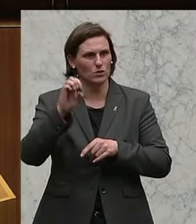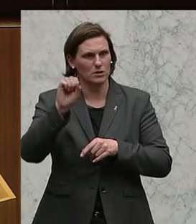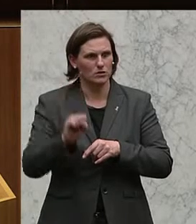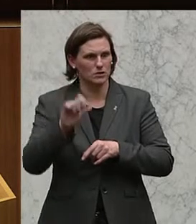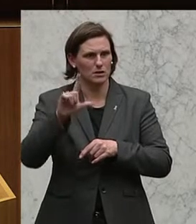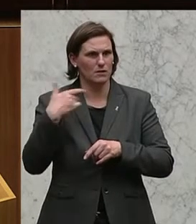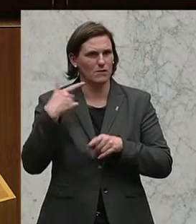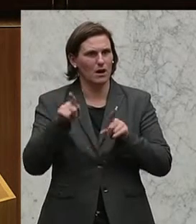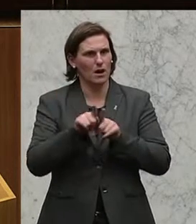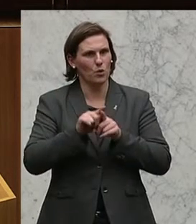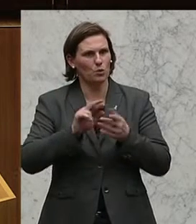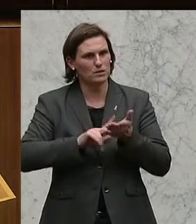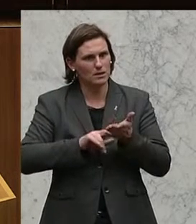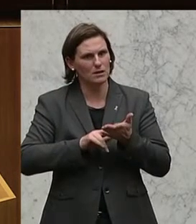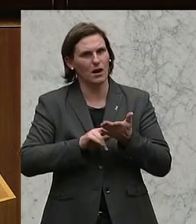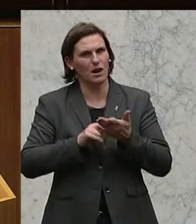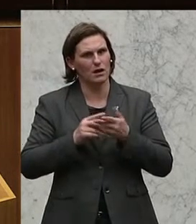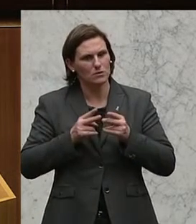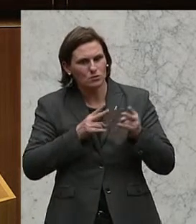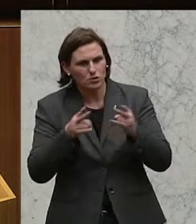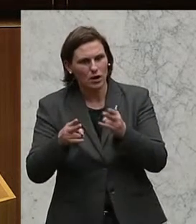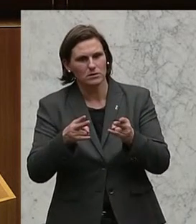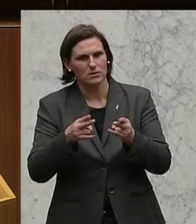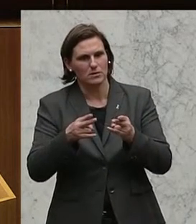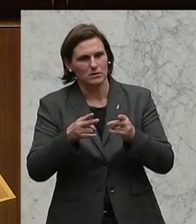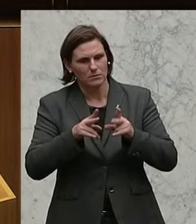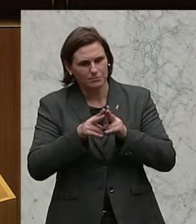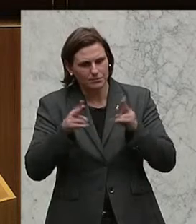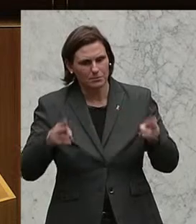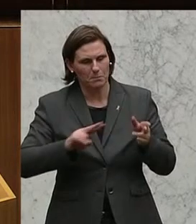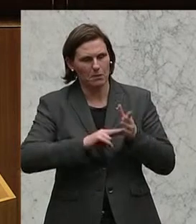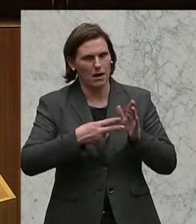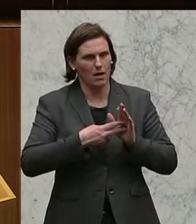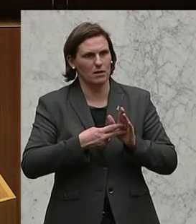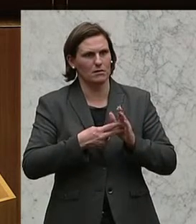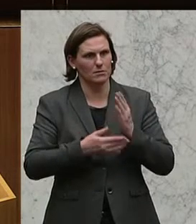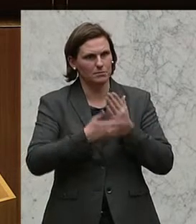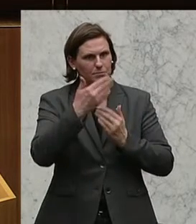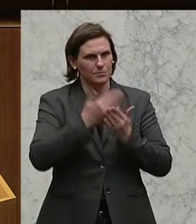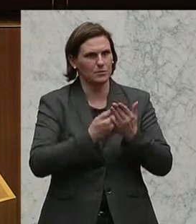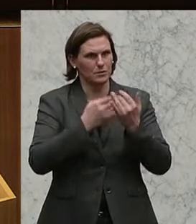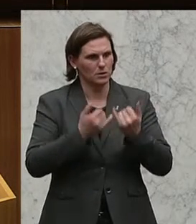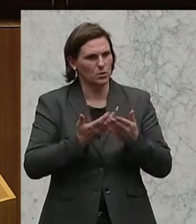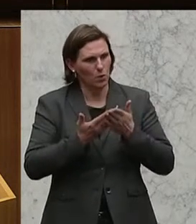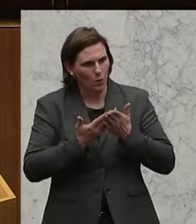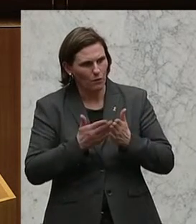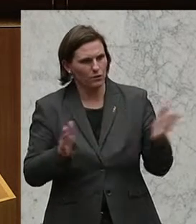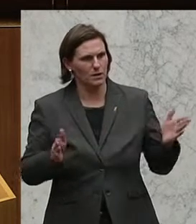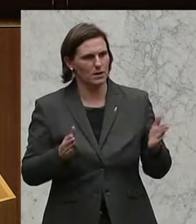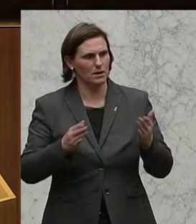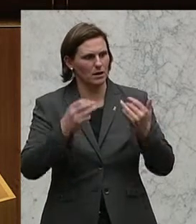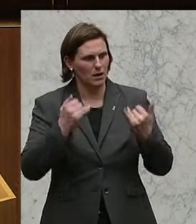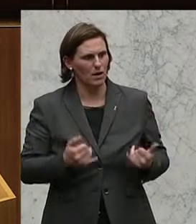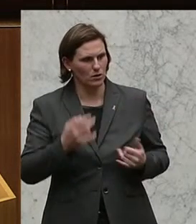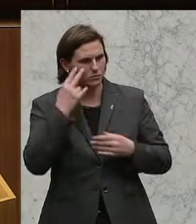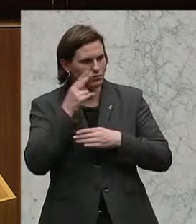digitale Roadmap initiiert. Die wurde im Februar präsentiert und findet derzeit ein öffentlicher Konsultationsprozess statt, dem ich